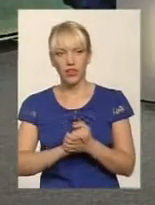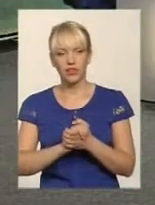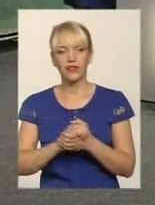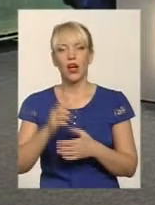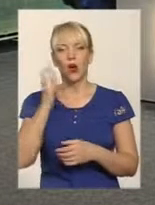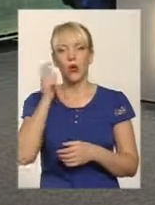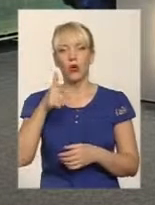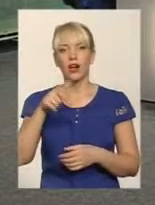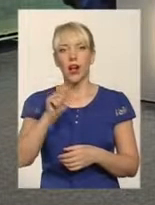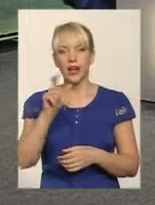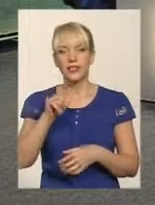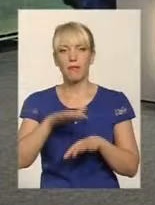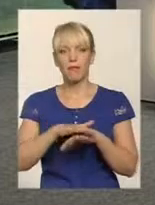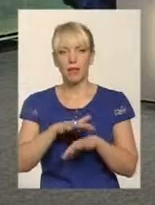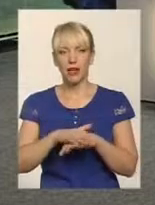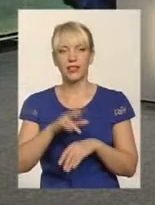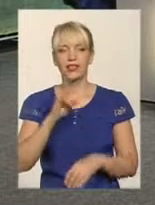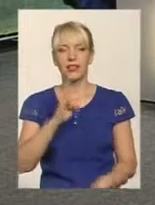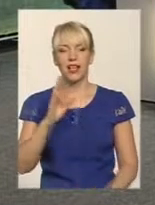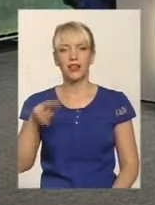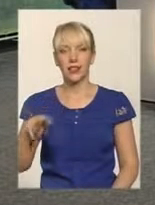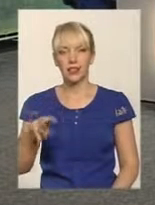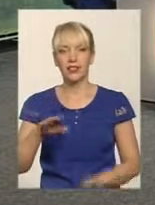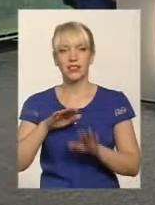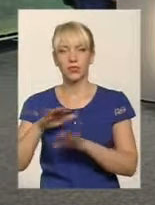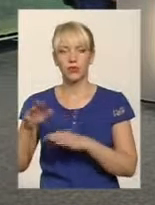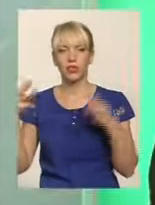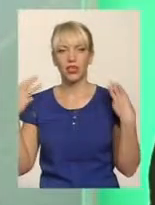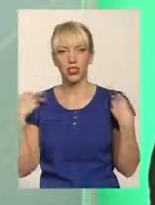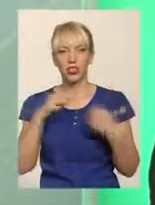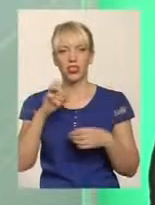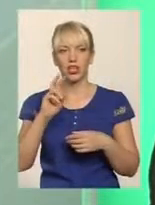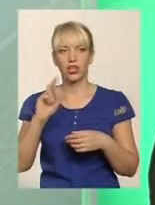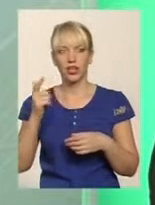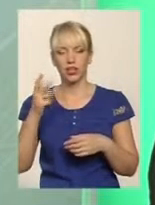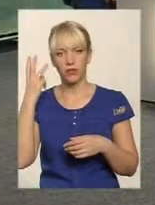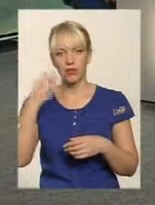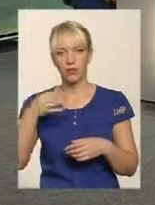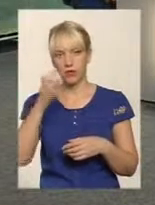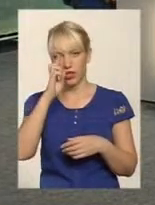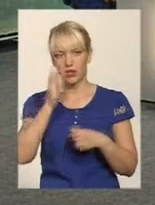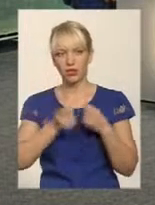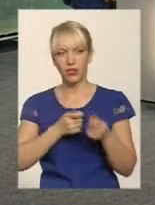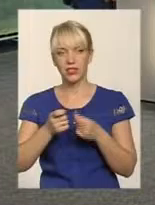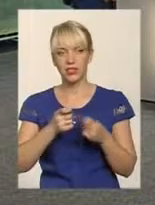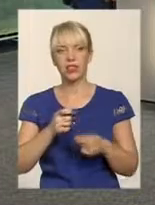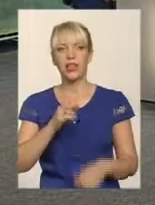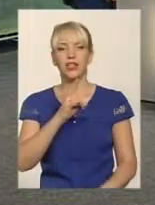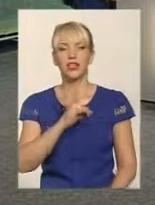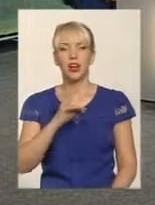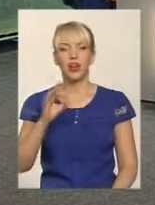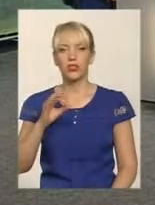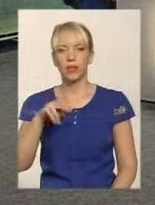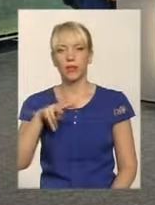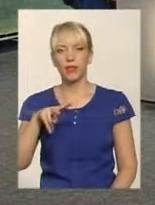Наталія Лисак, заступник начальника управління житлово-комунального господарства Хмельницької облдержадміністрації та Наталія Олександрівна Плеканець,